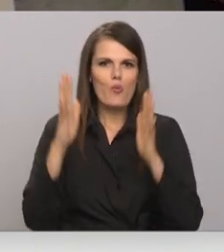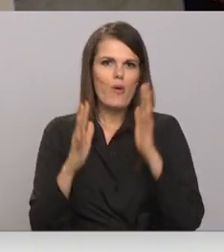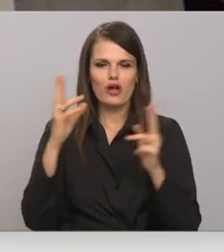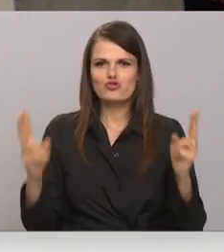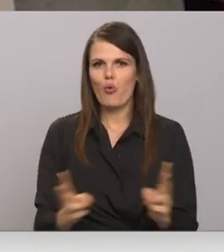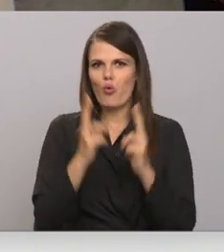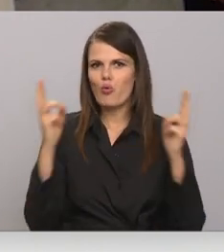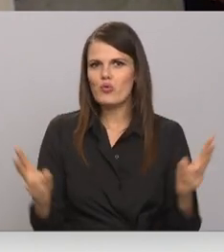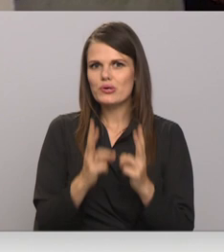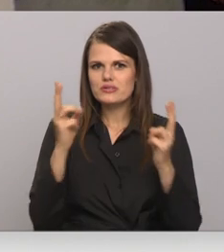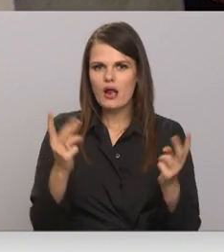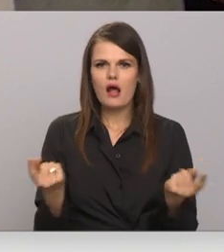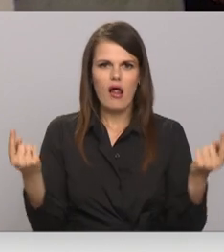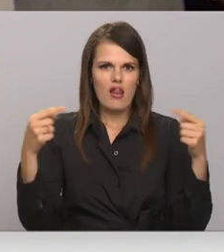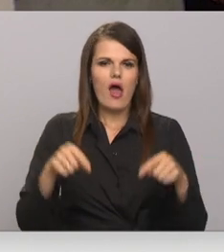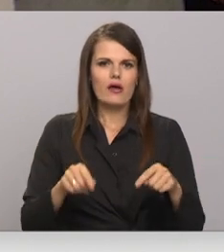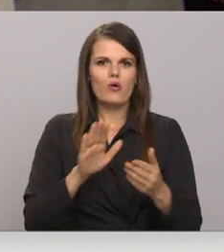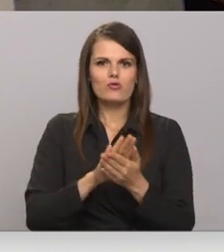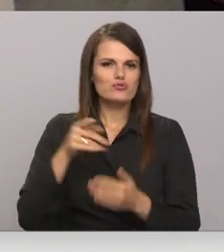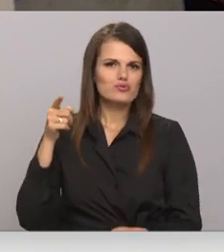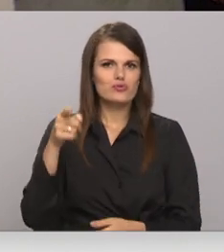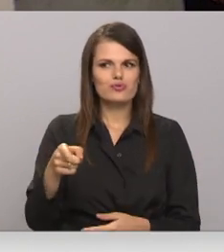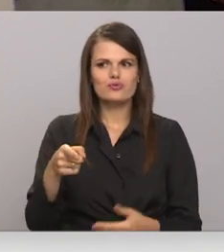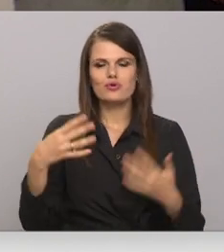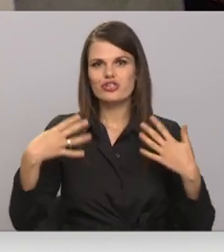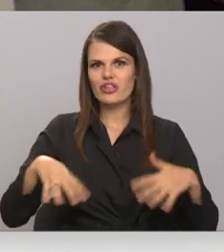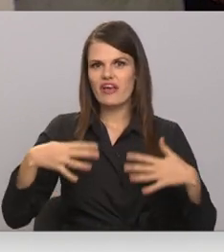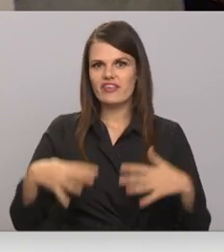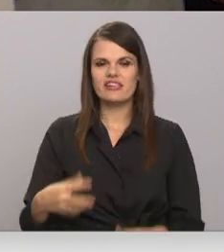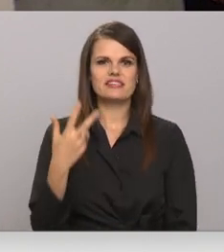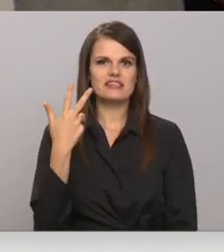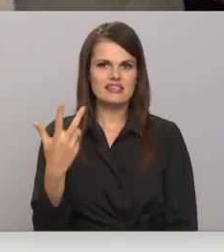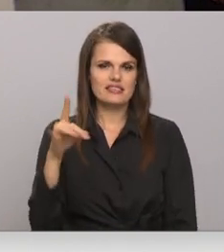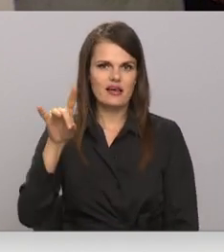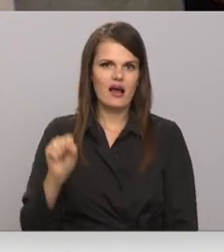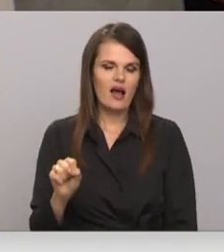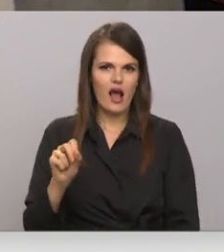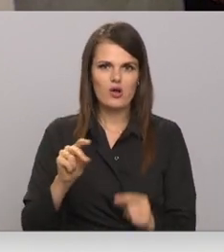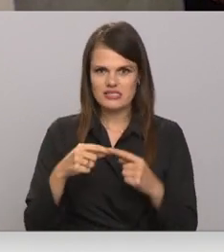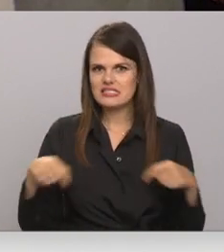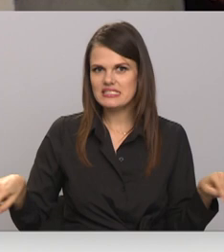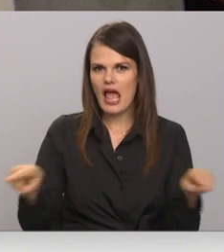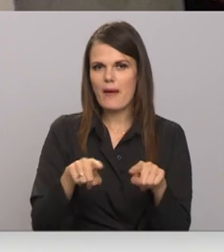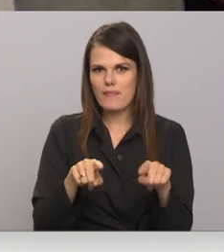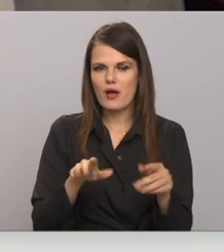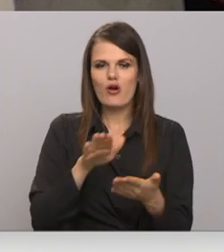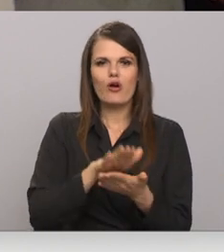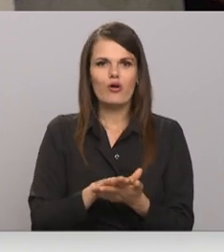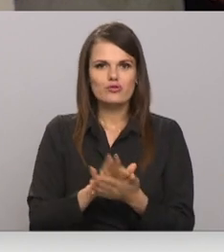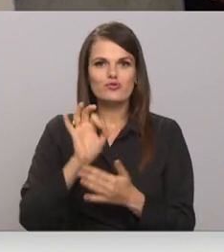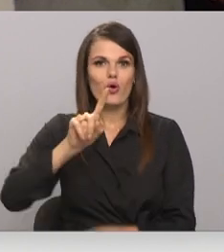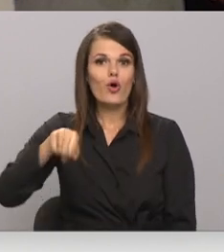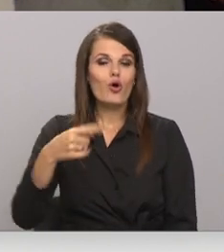ugunsgrēku. Laikā uz 1093 hektāriem zemes uz 0